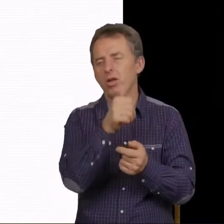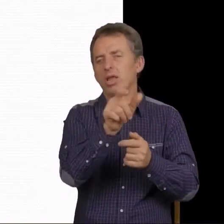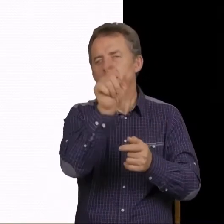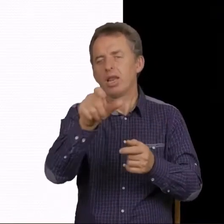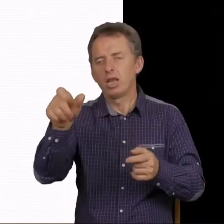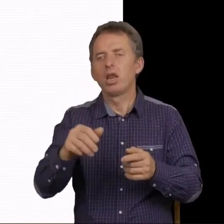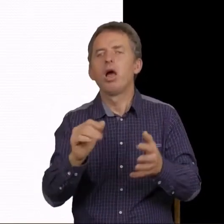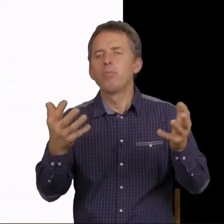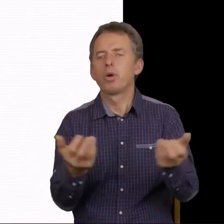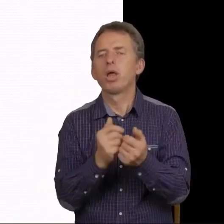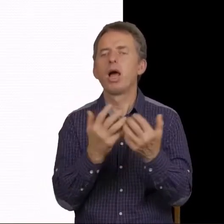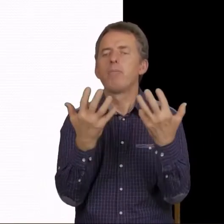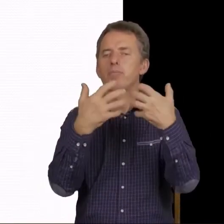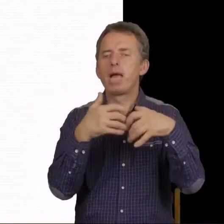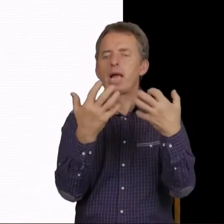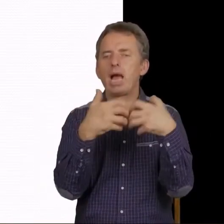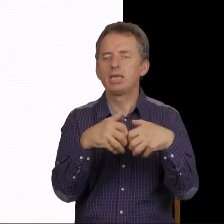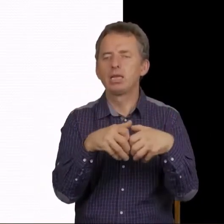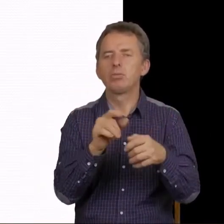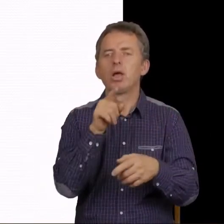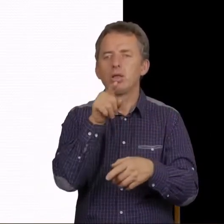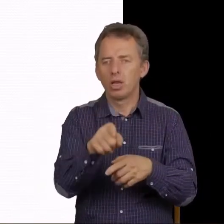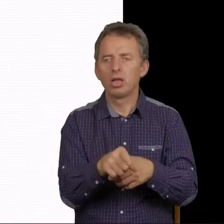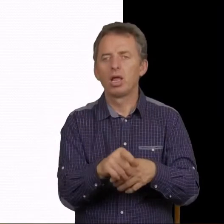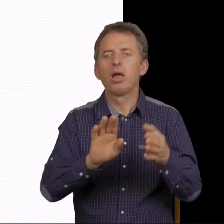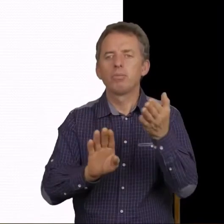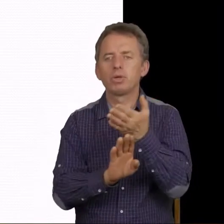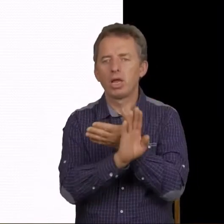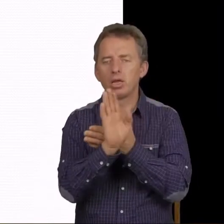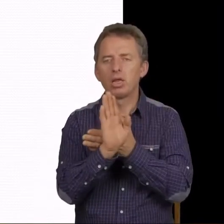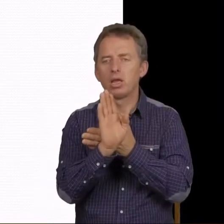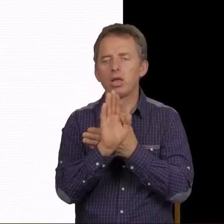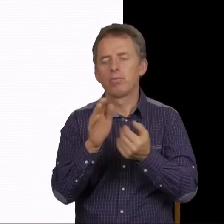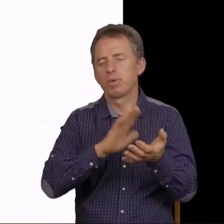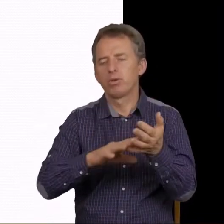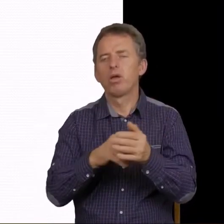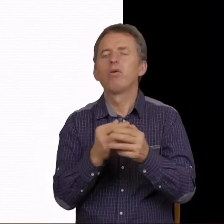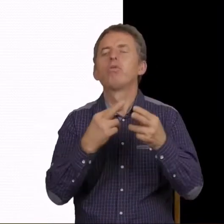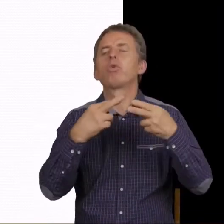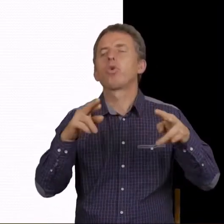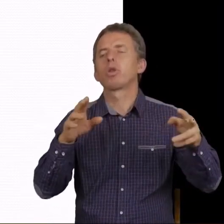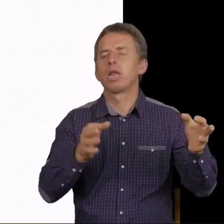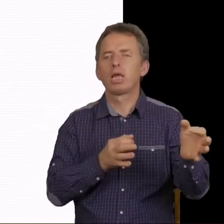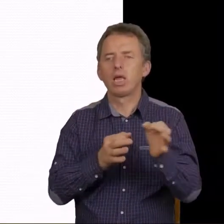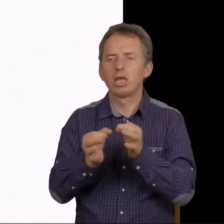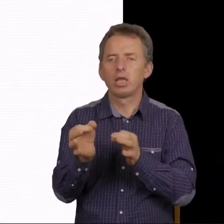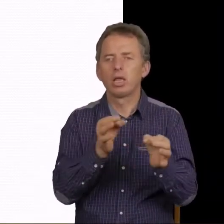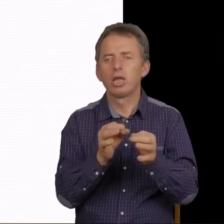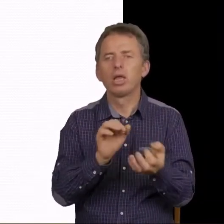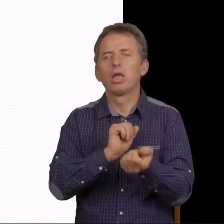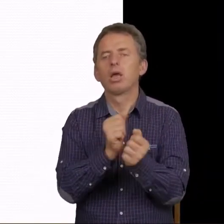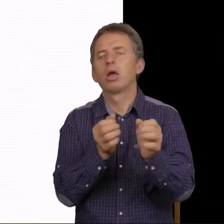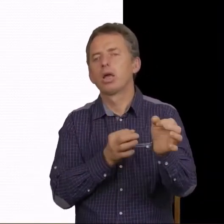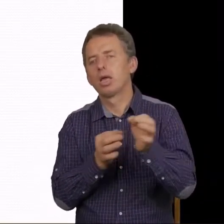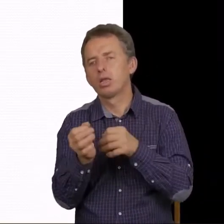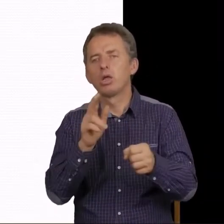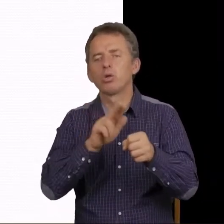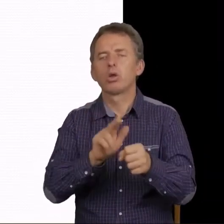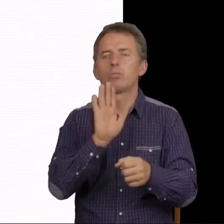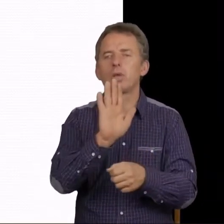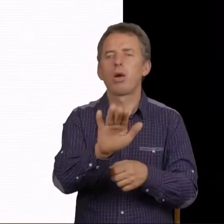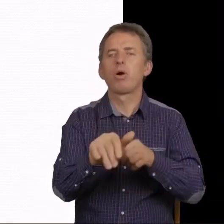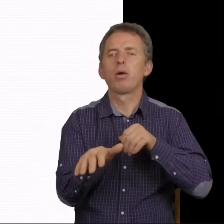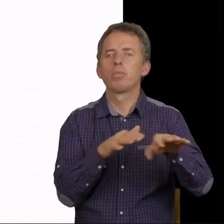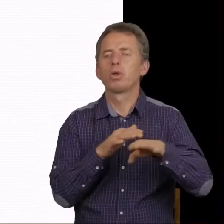I mechanizm tego jest przedstawiony w Biblii w różnych historiach. Choćby w historii, która miała miejsce